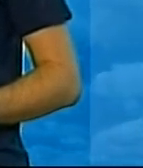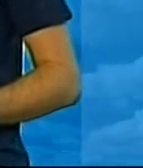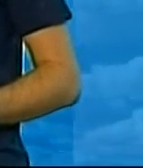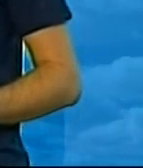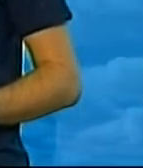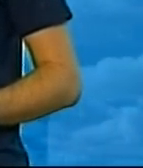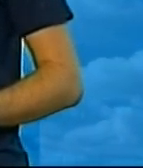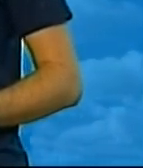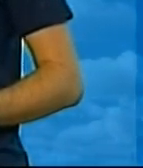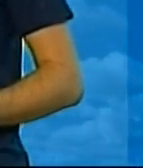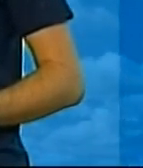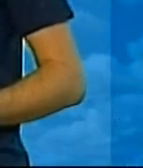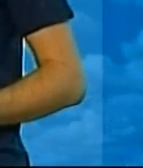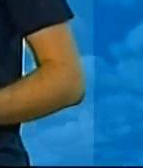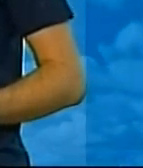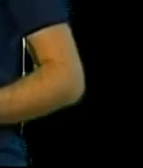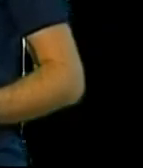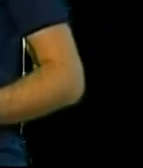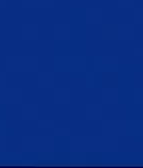згодом в ефірі ЮАК Ропивницький.